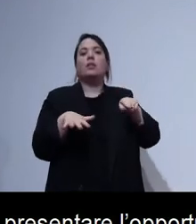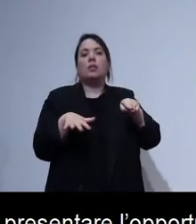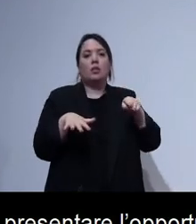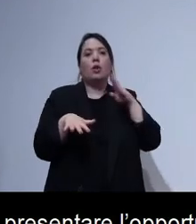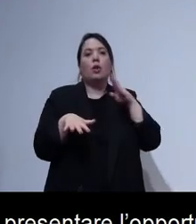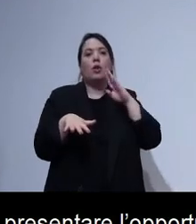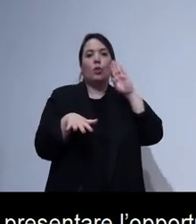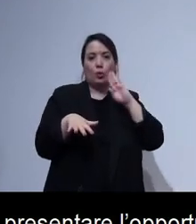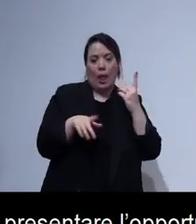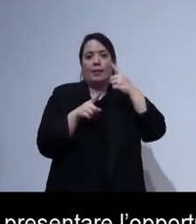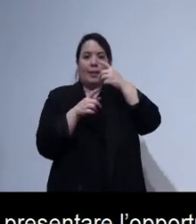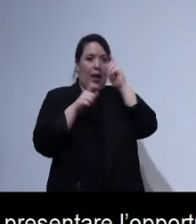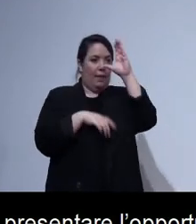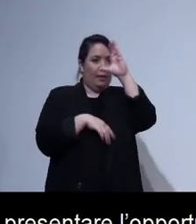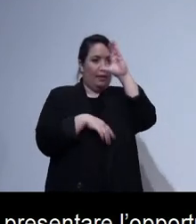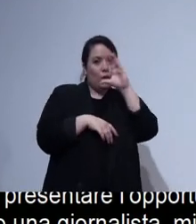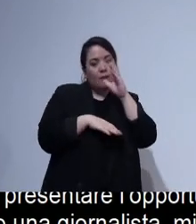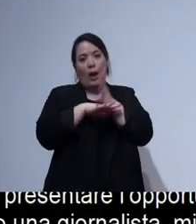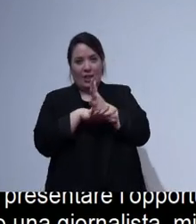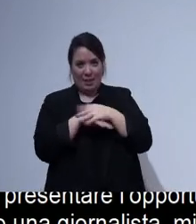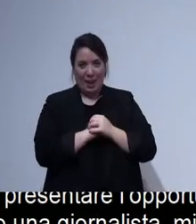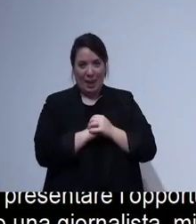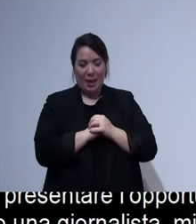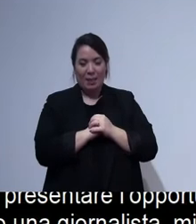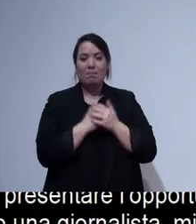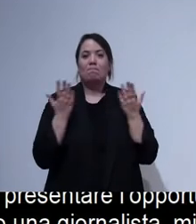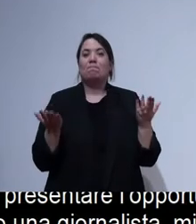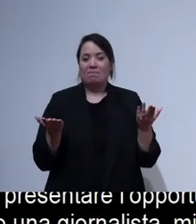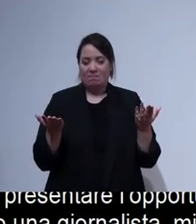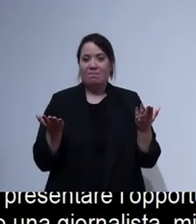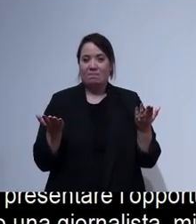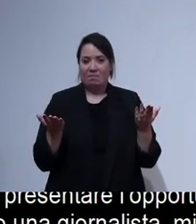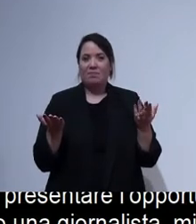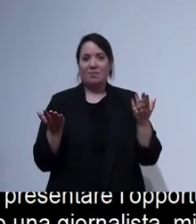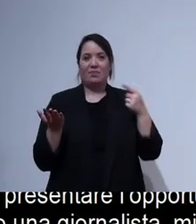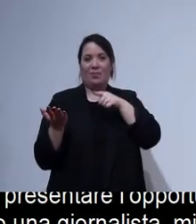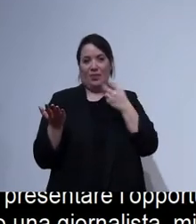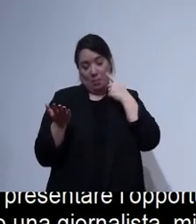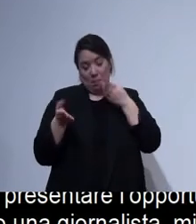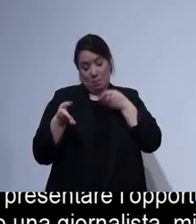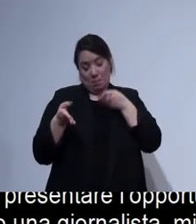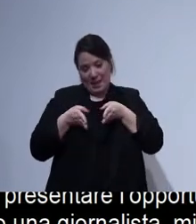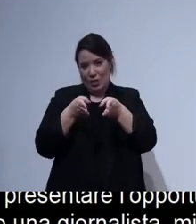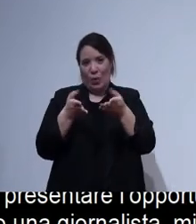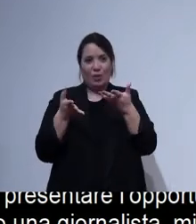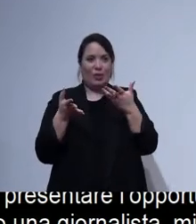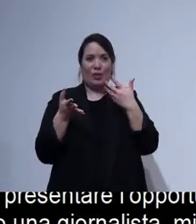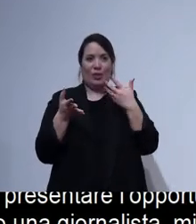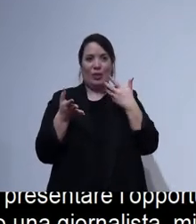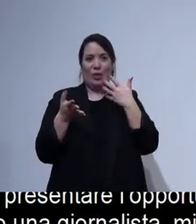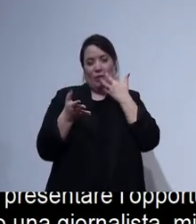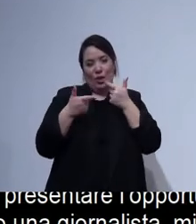accessibile Pepitosa in Carrotta, che magari lungo il nostro percorso vi faccio capire